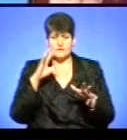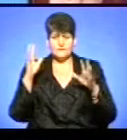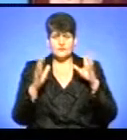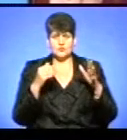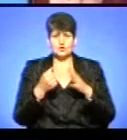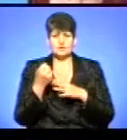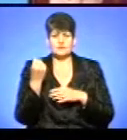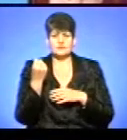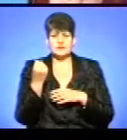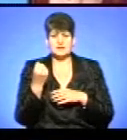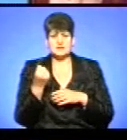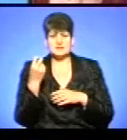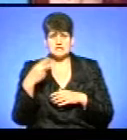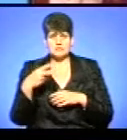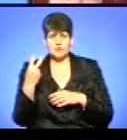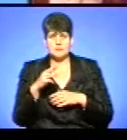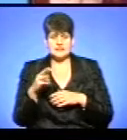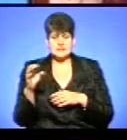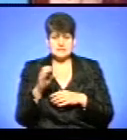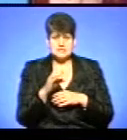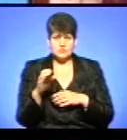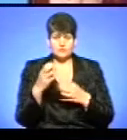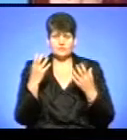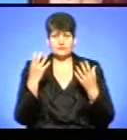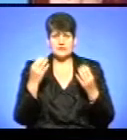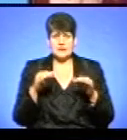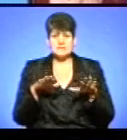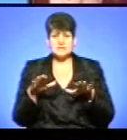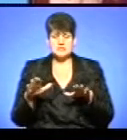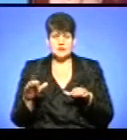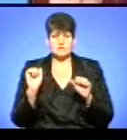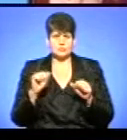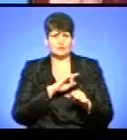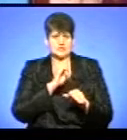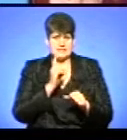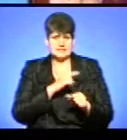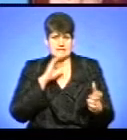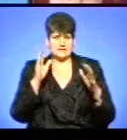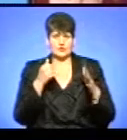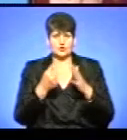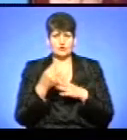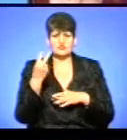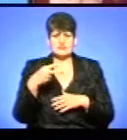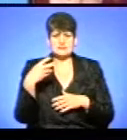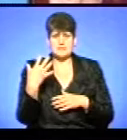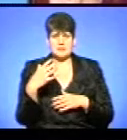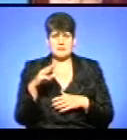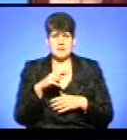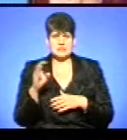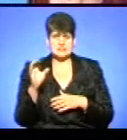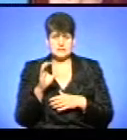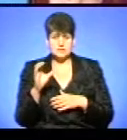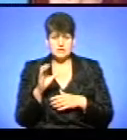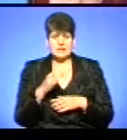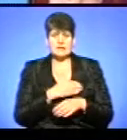-22 метрів за секунду. День місцями можливе посилення вітру до 25 метрів за секунду.